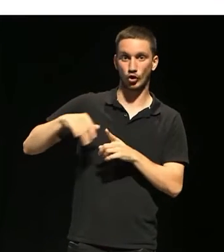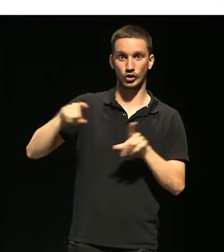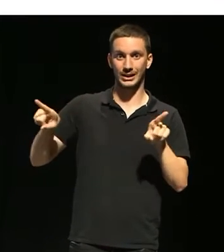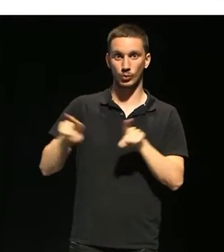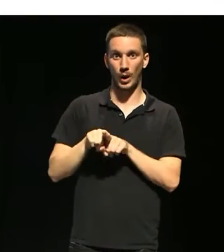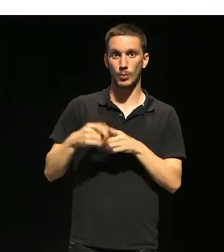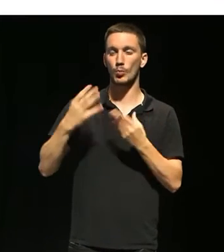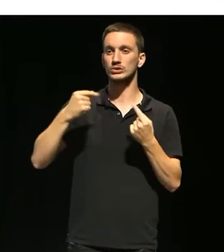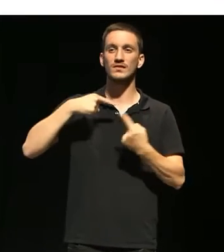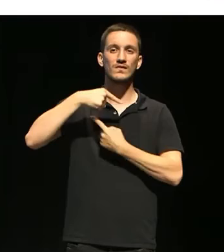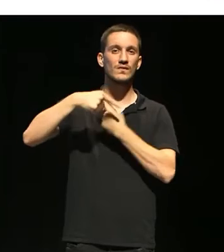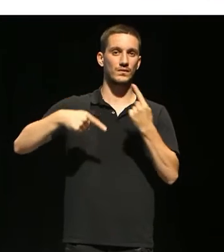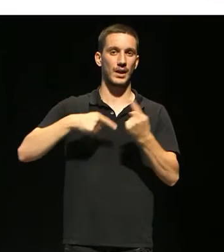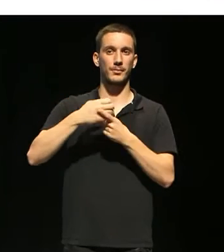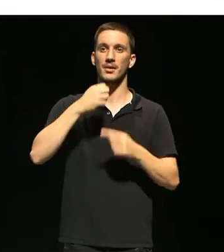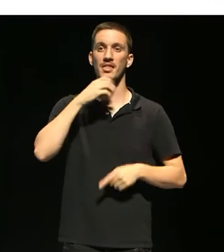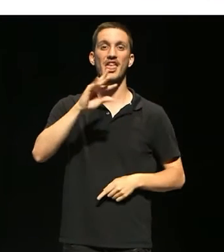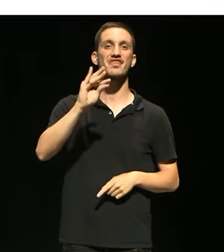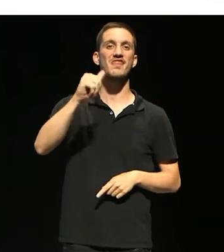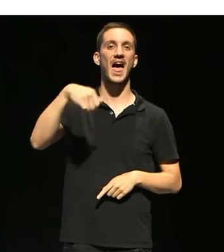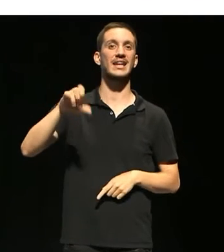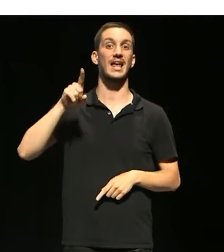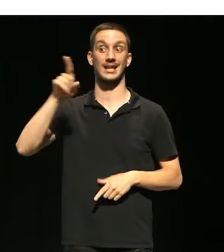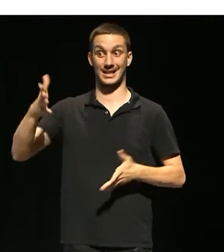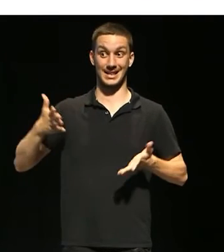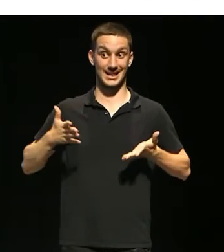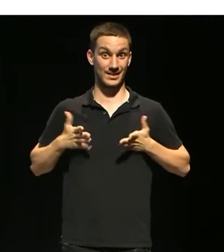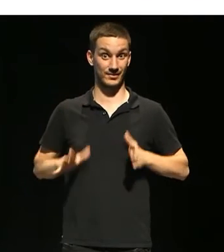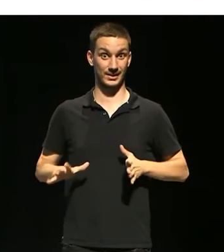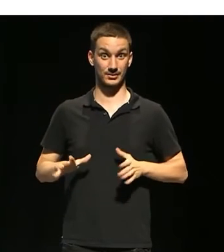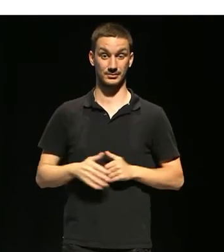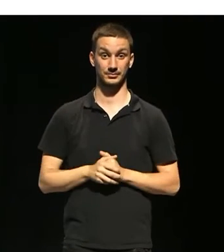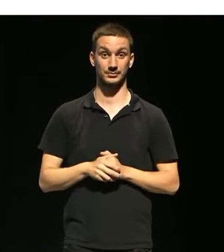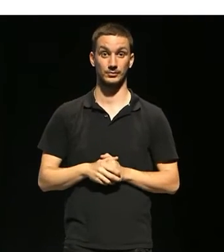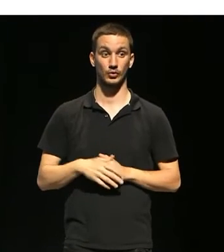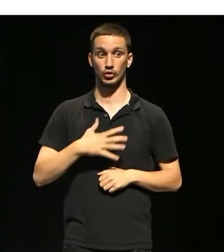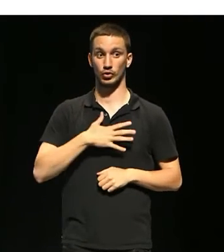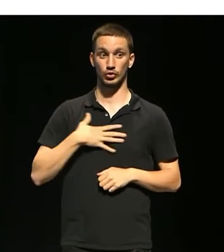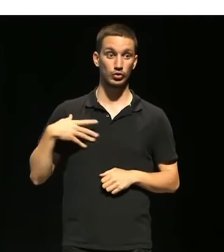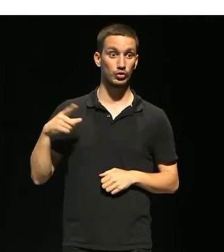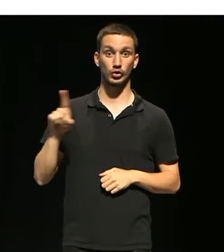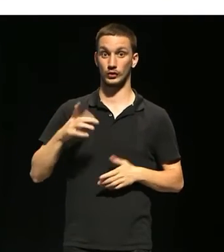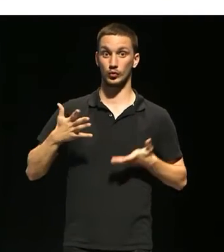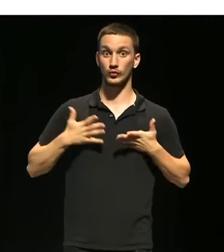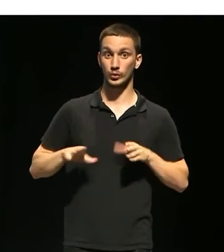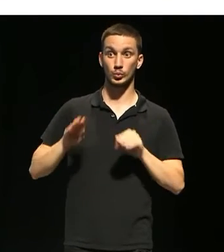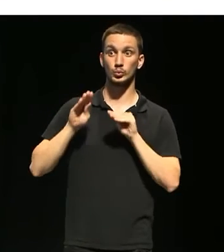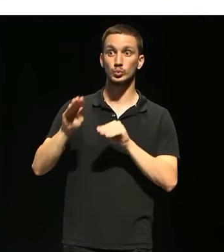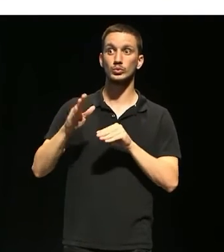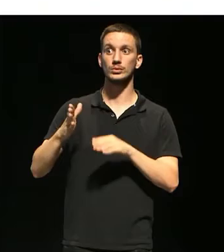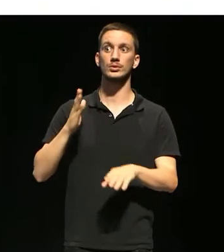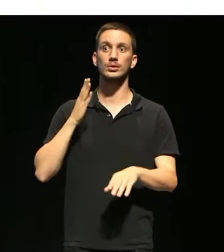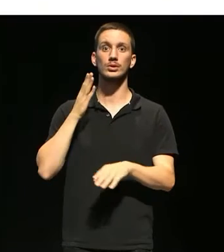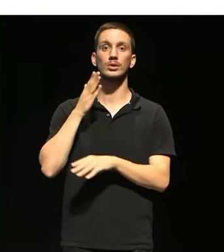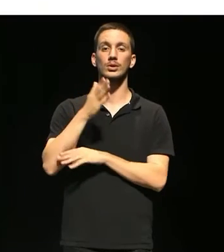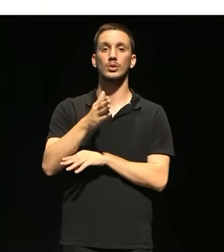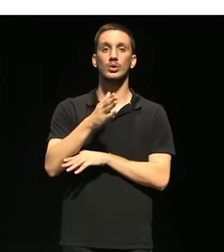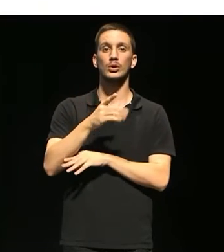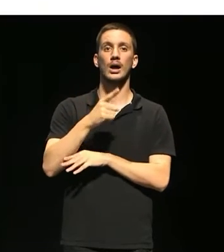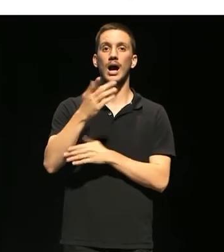Moltes famílies, la família del Daniel, no volen que el seu fill no volen que el seu fill vagi amb la lluc